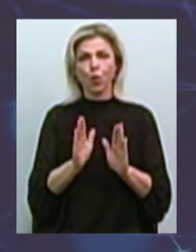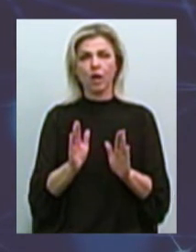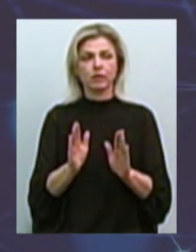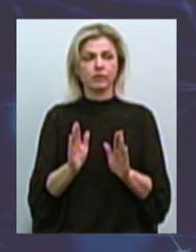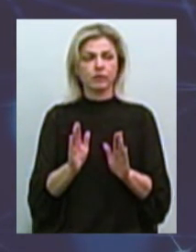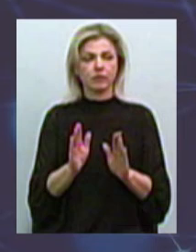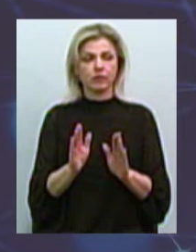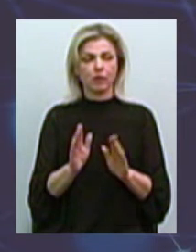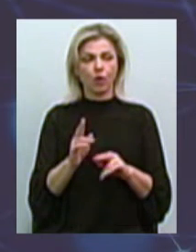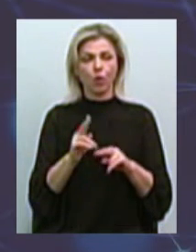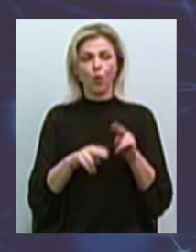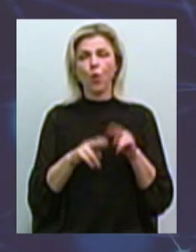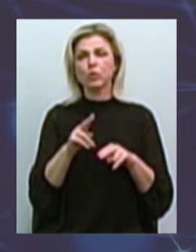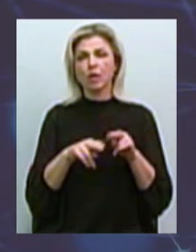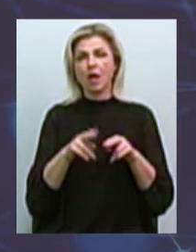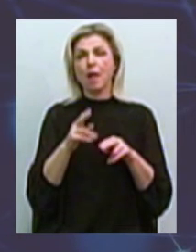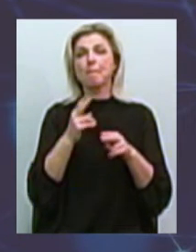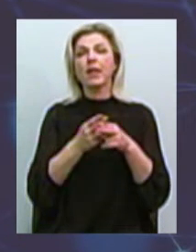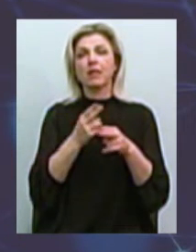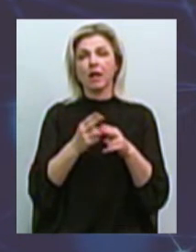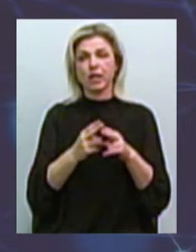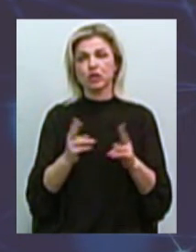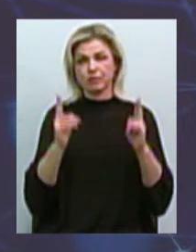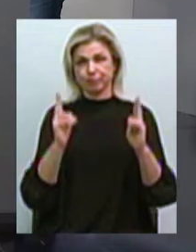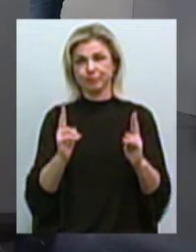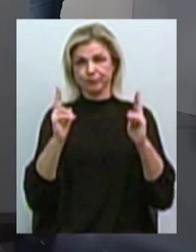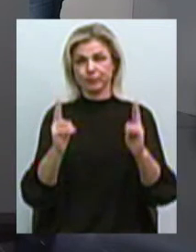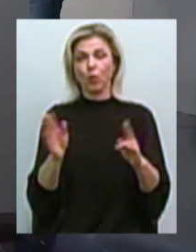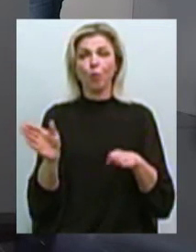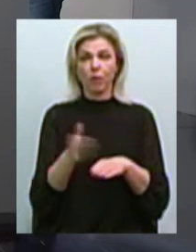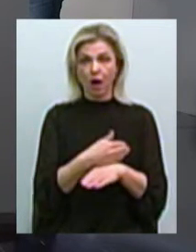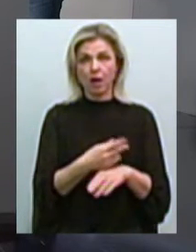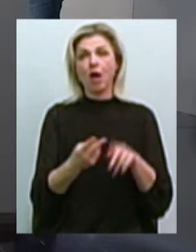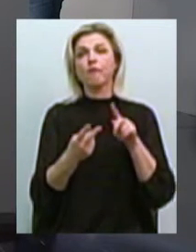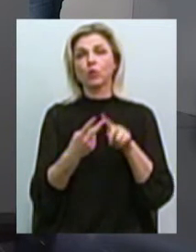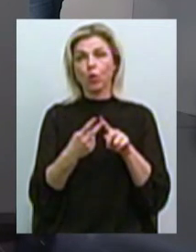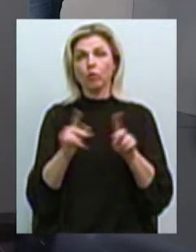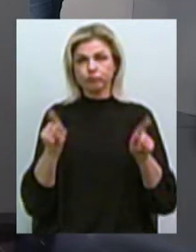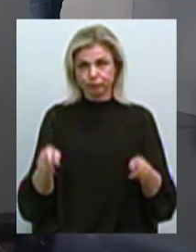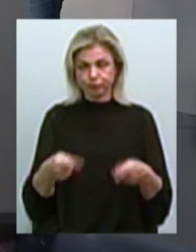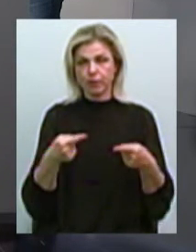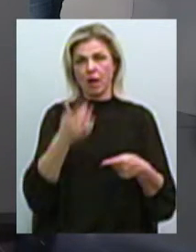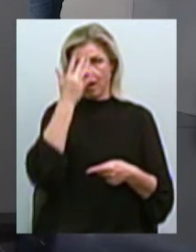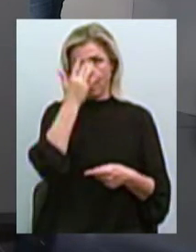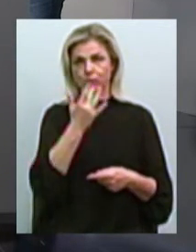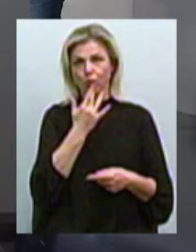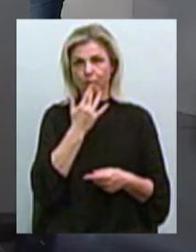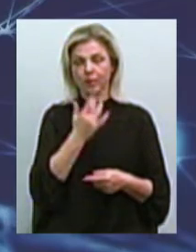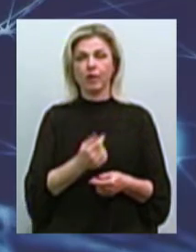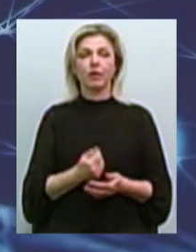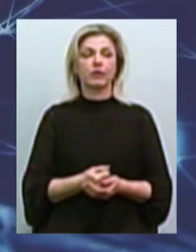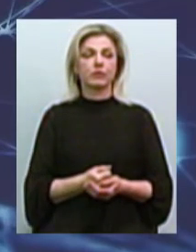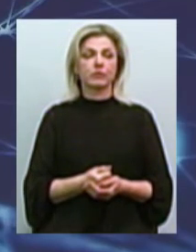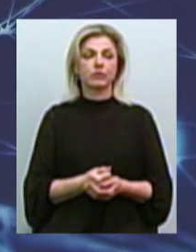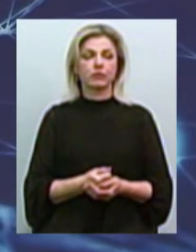вот эти вот конструкции металлические убрали, и второй раз она там возобновилась летом, и, скажем так,